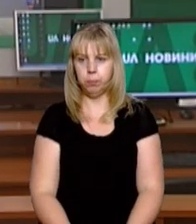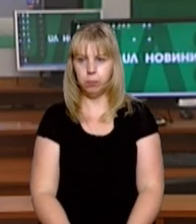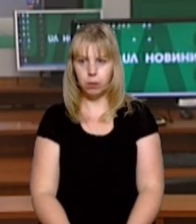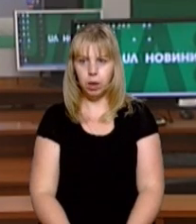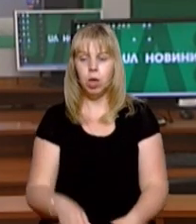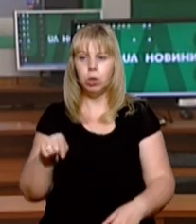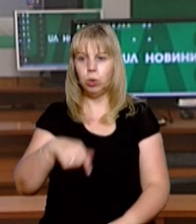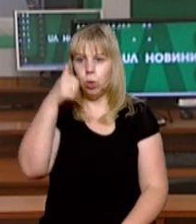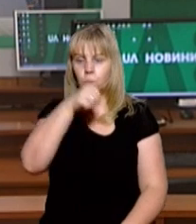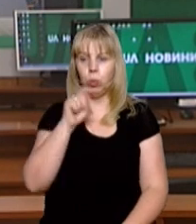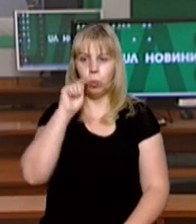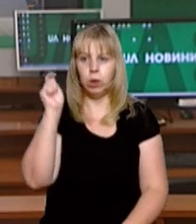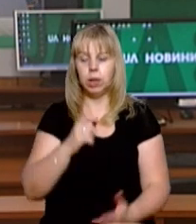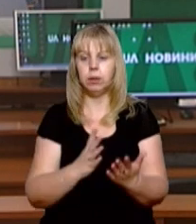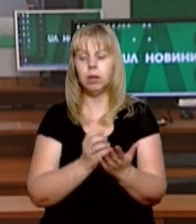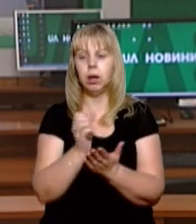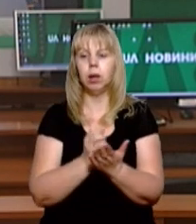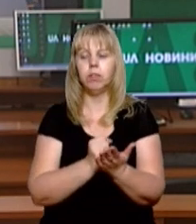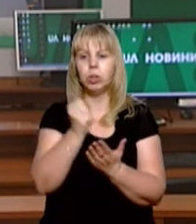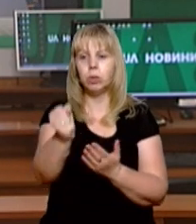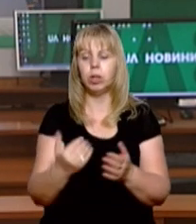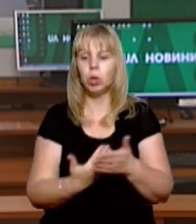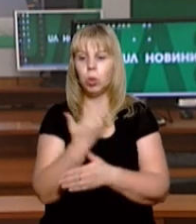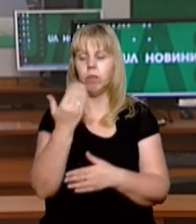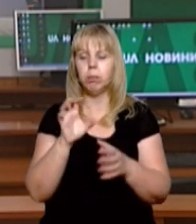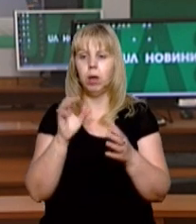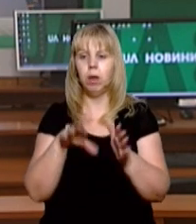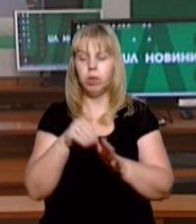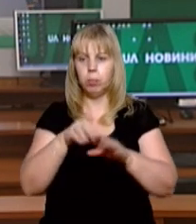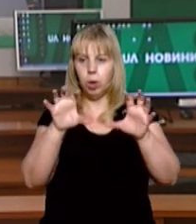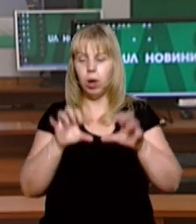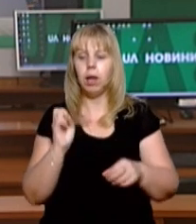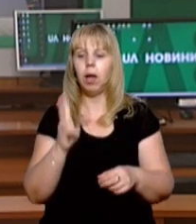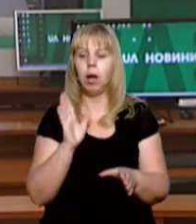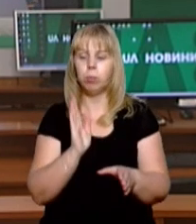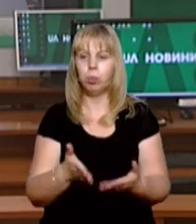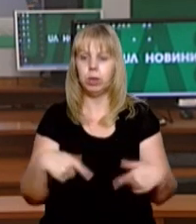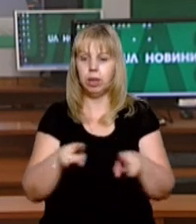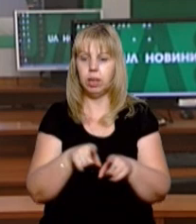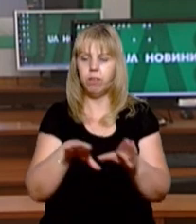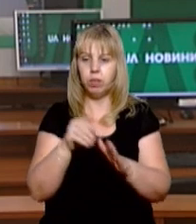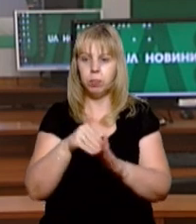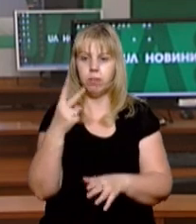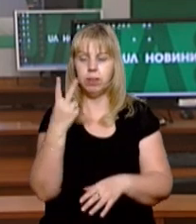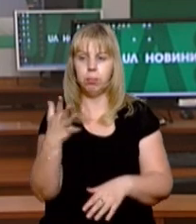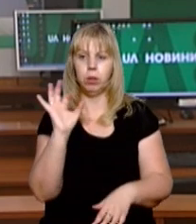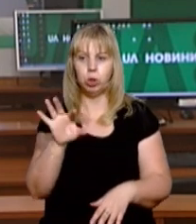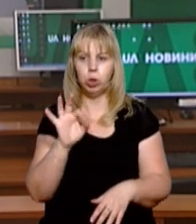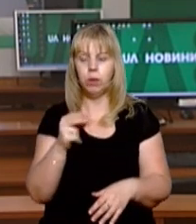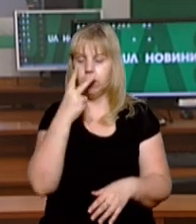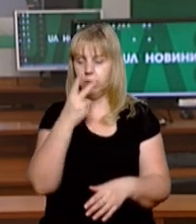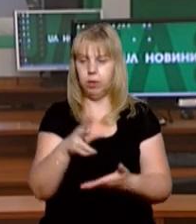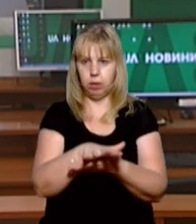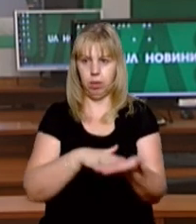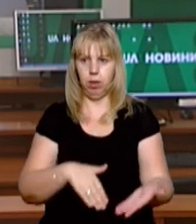Цього року українці голосуватимуть за новим виборчим кодексом. Як відбуватимуться місцеві вибори 25 жовтня?